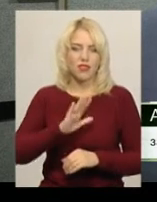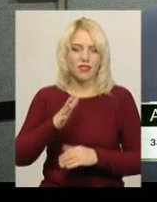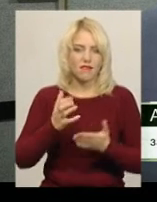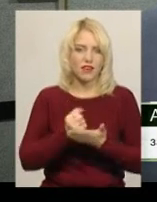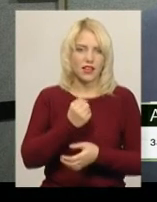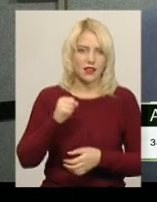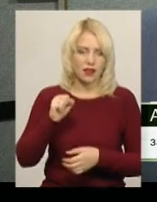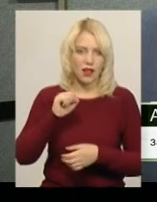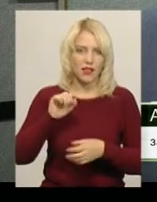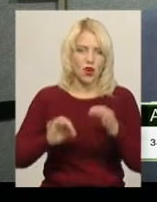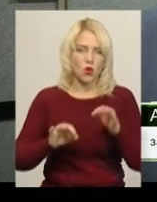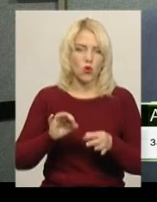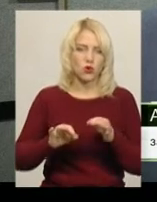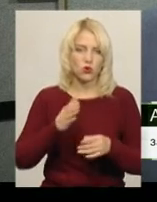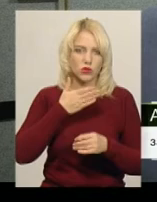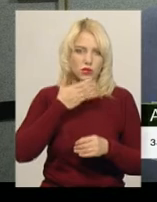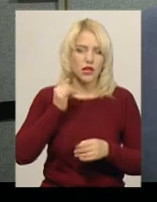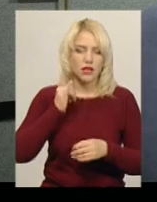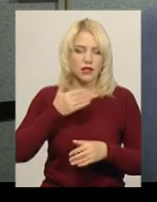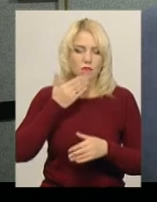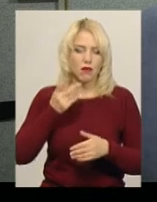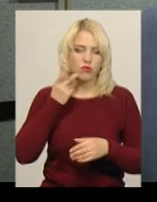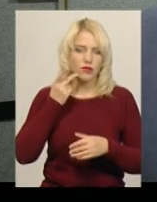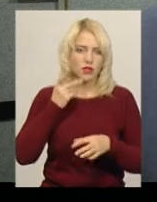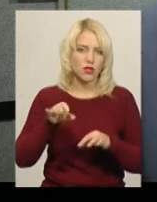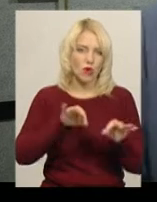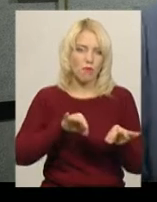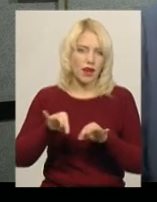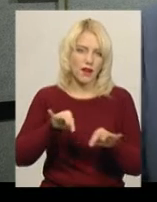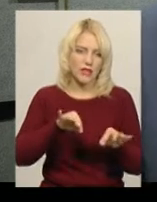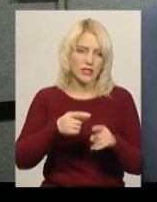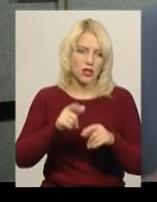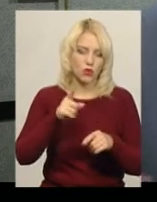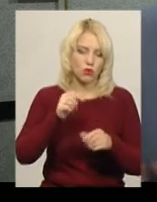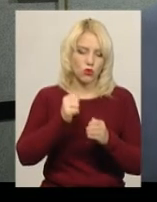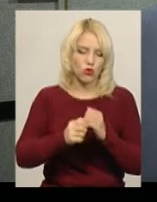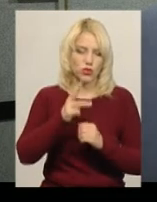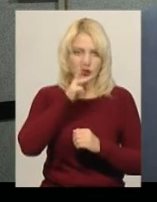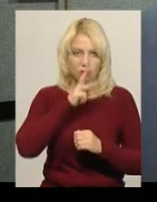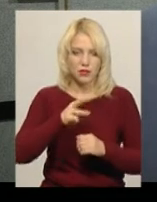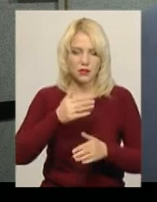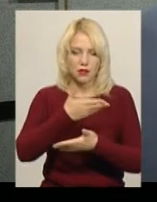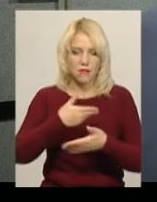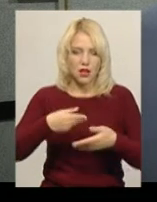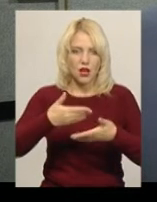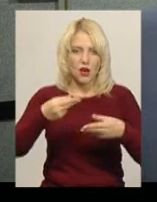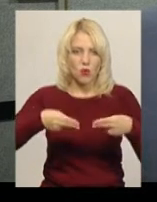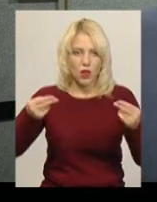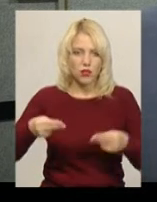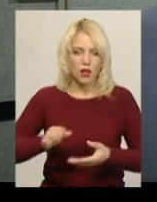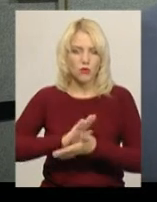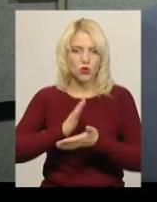конкурс, на цих маршрутах немає постійного перевізника, тому кожні три місяці ми укладаємо договори з